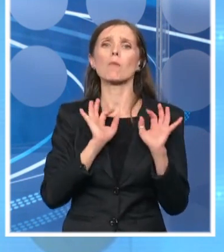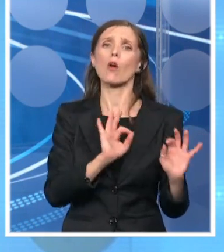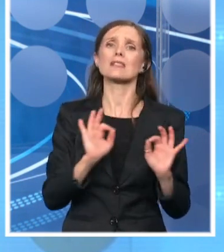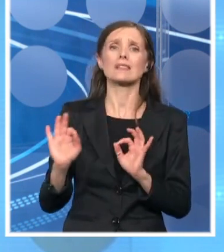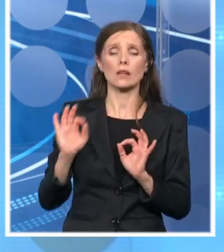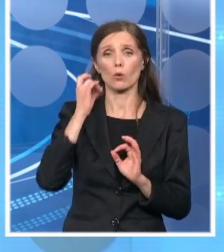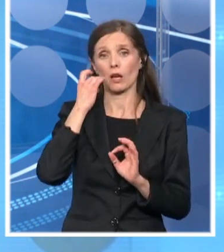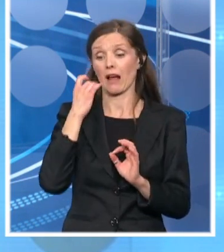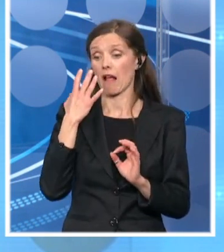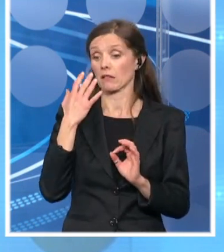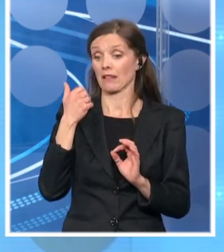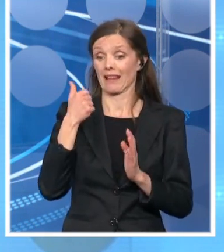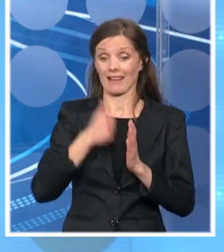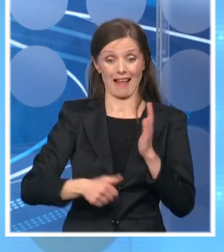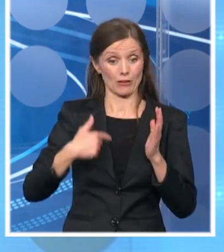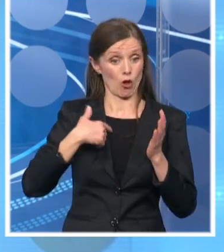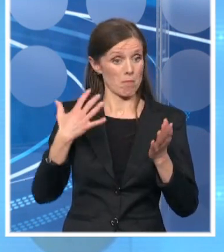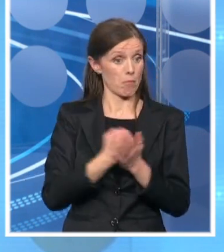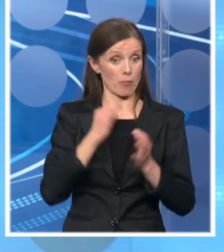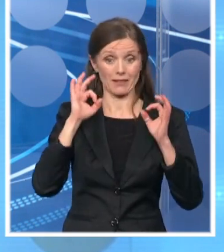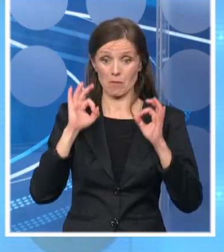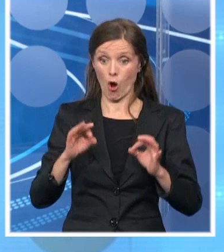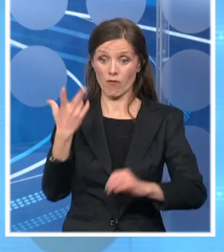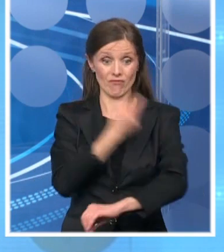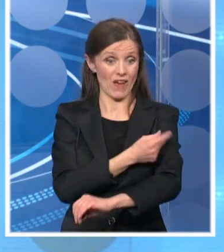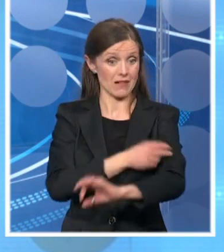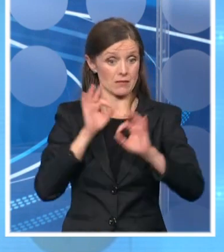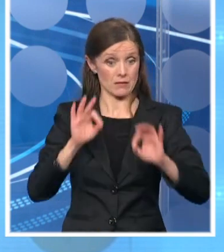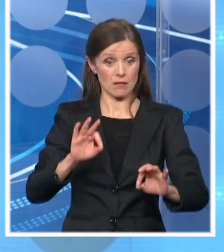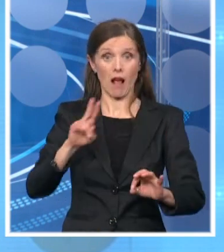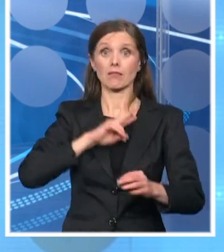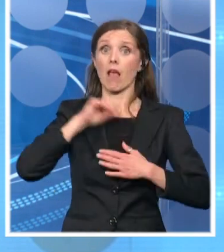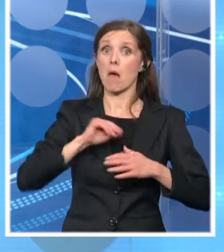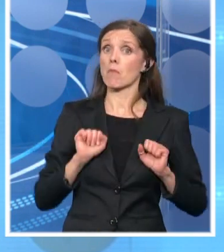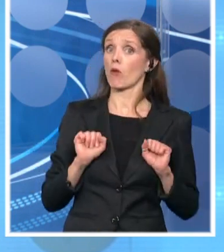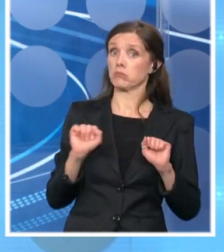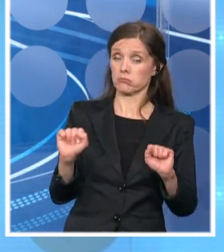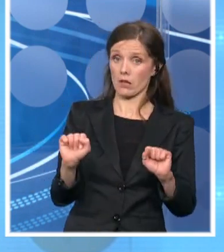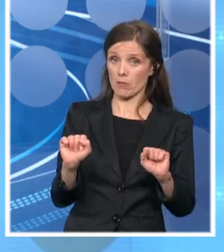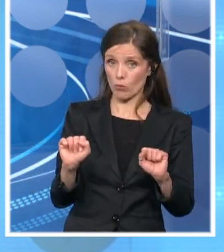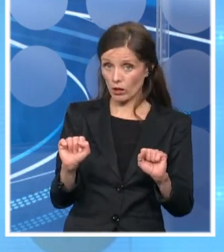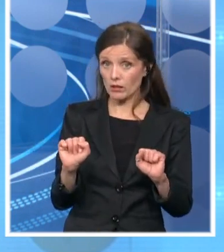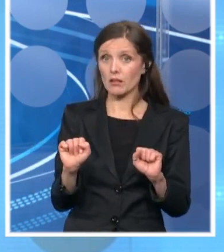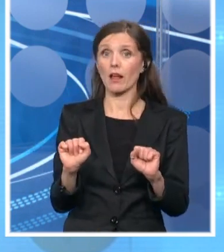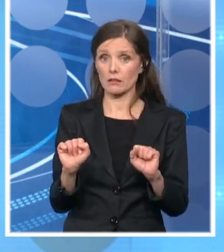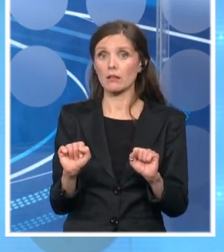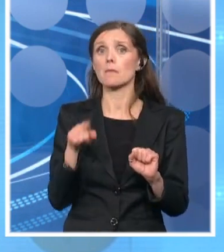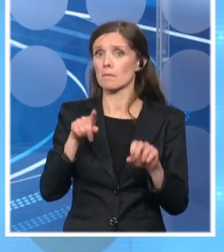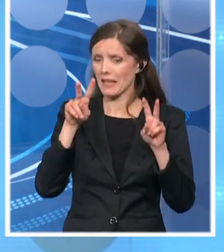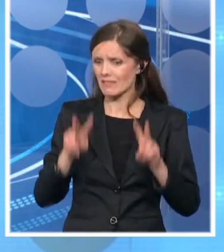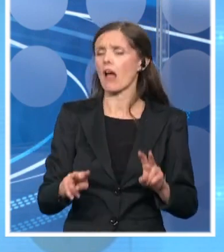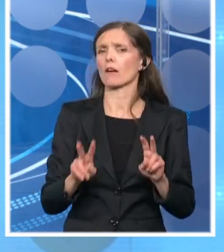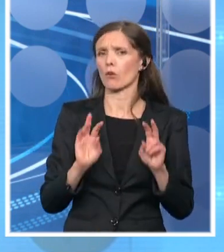jednom nekako pobedimo ovo i steknemo ta imunitet da mi možemo sa zaista velikom